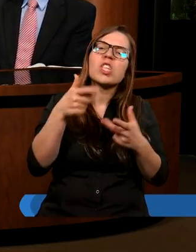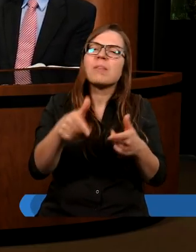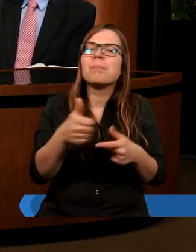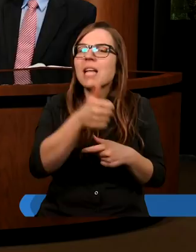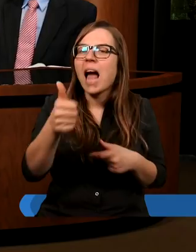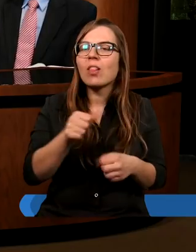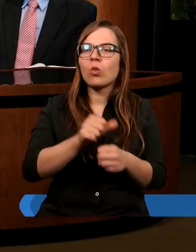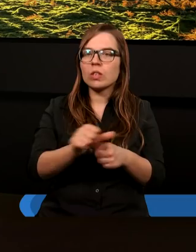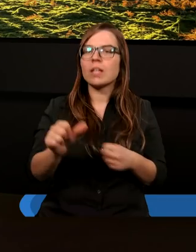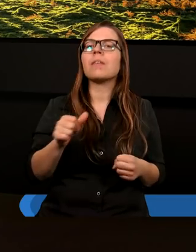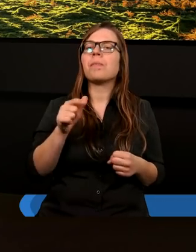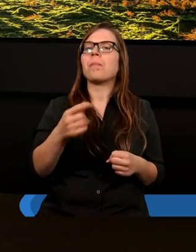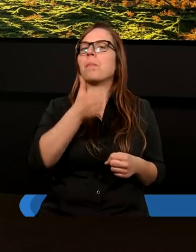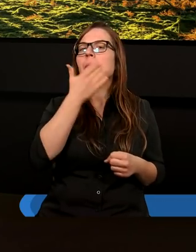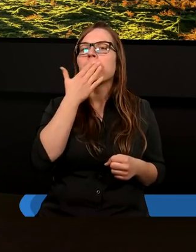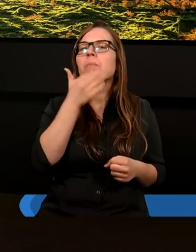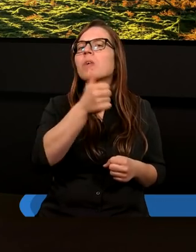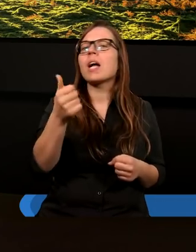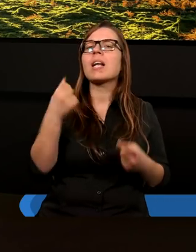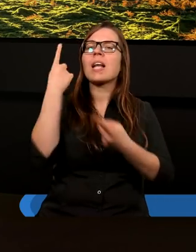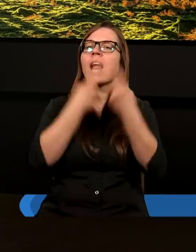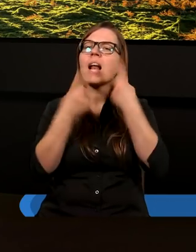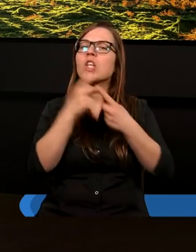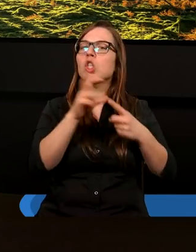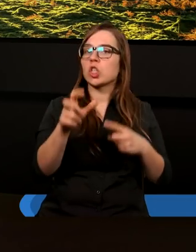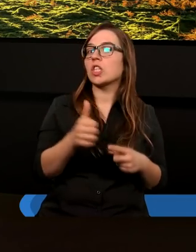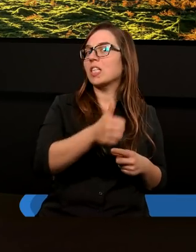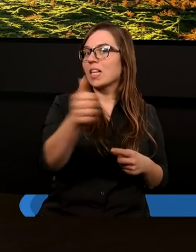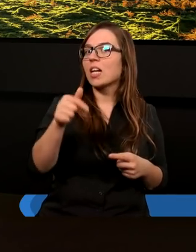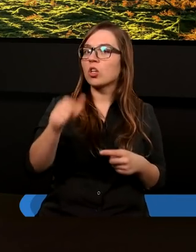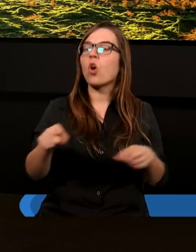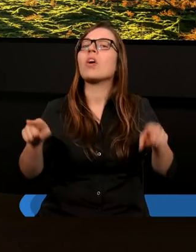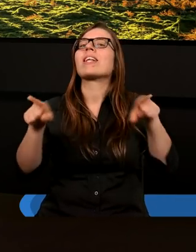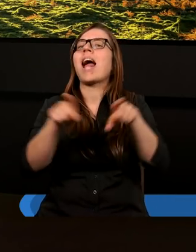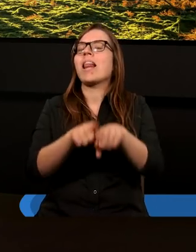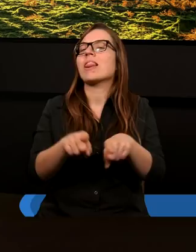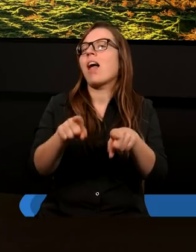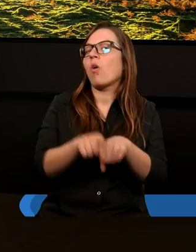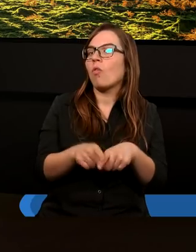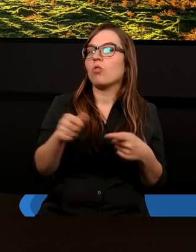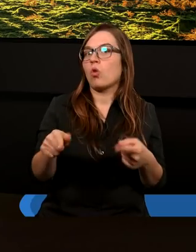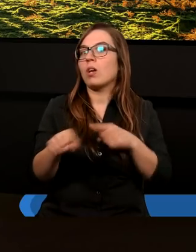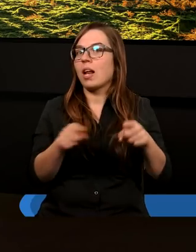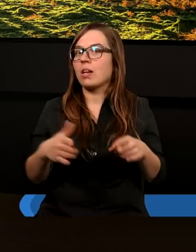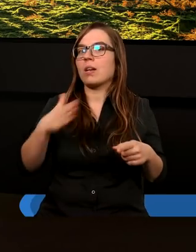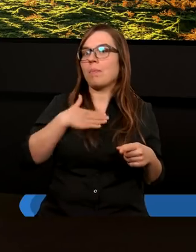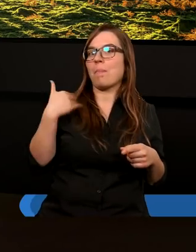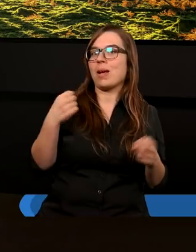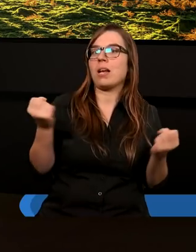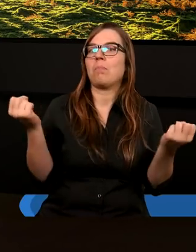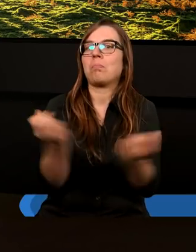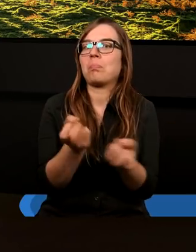jest, to mówiąc o jedności zastanawiamy się czy jedność to jednakowość, czy to znaczy, że mamy być